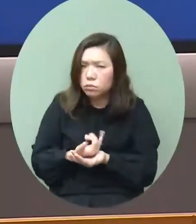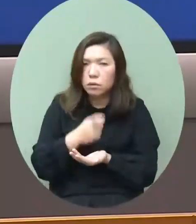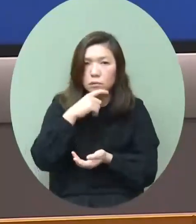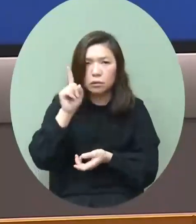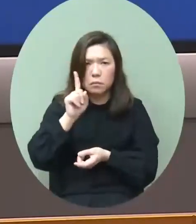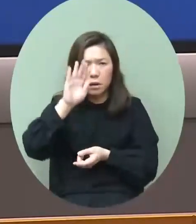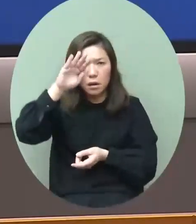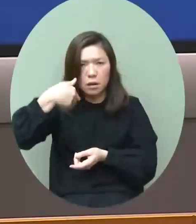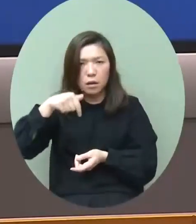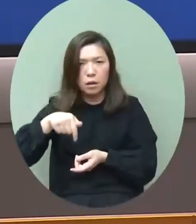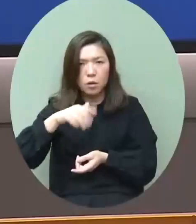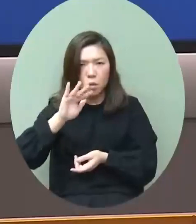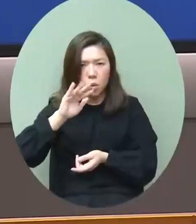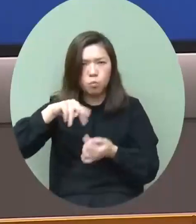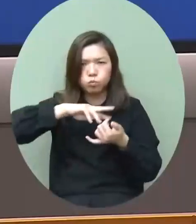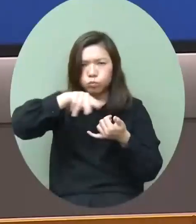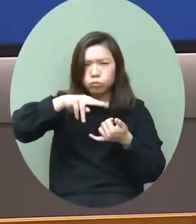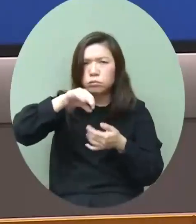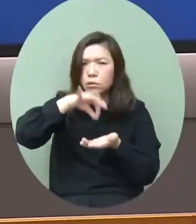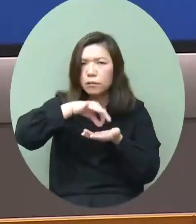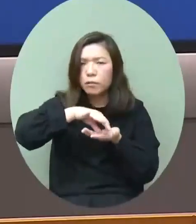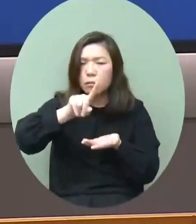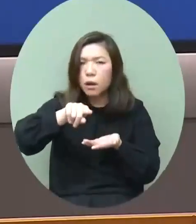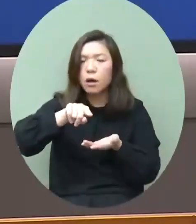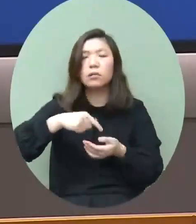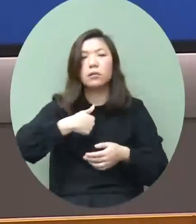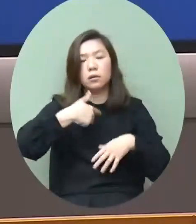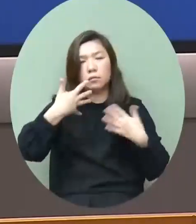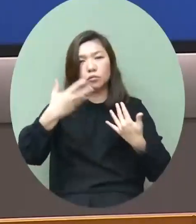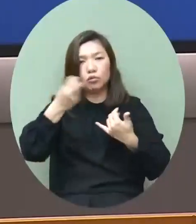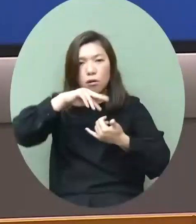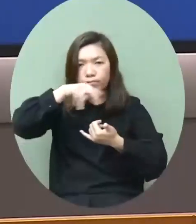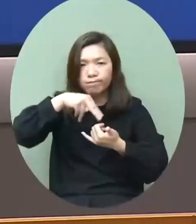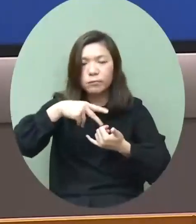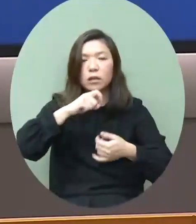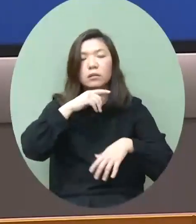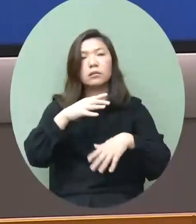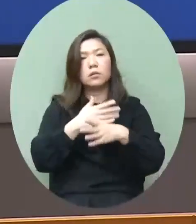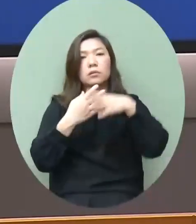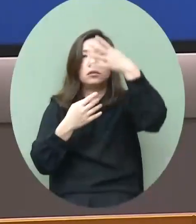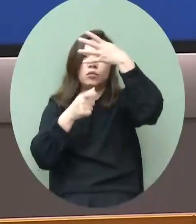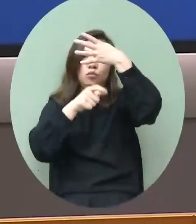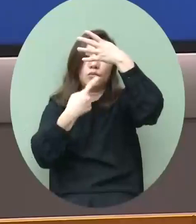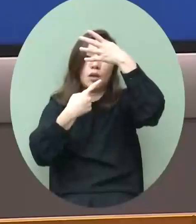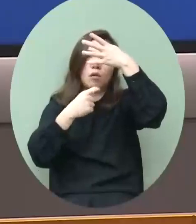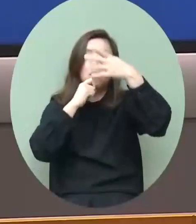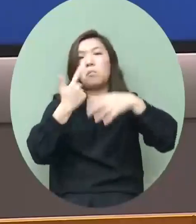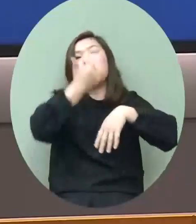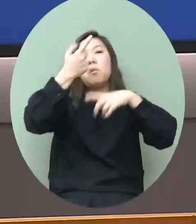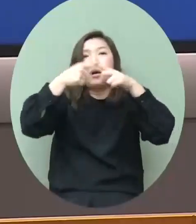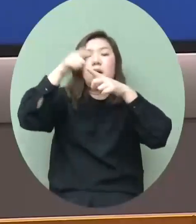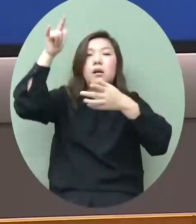可以完善的地方今天又在這裡檢視一次因為4月1日將會多了很多人